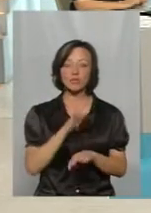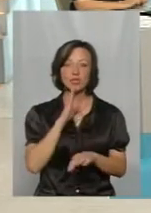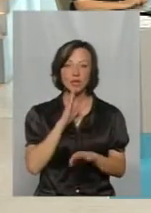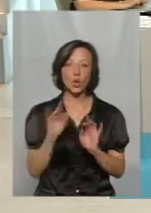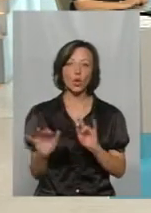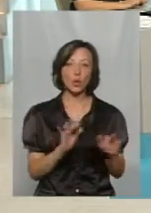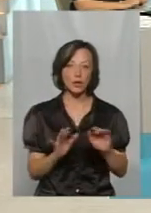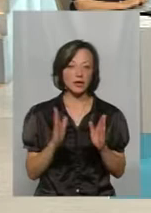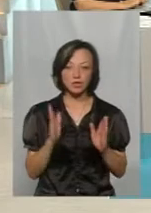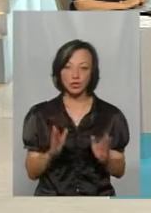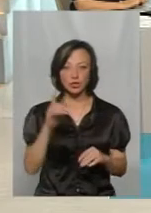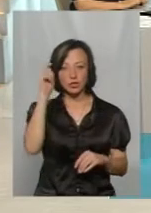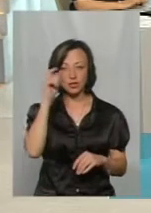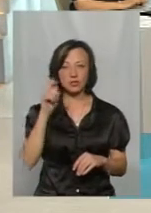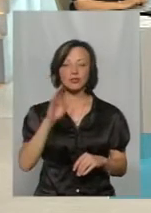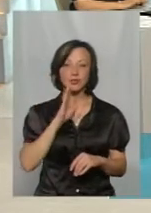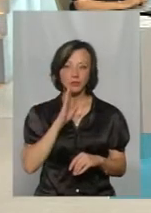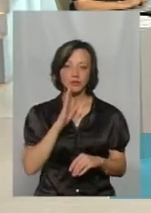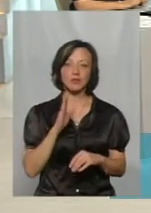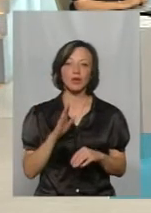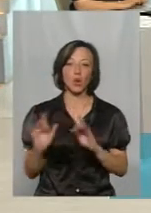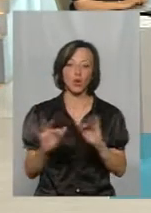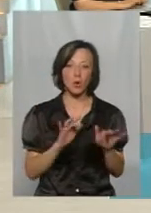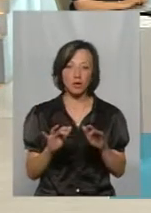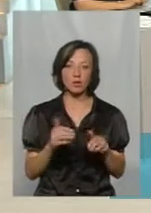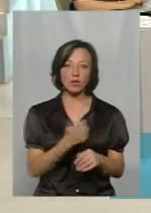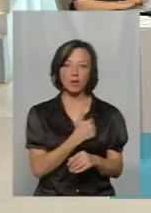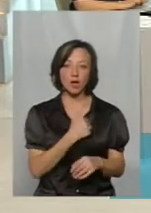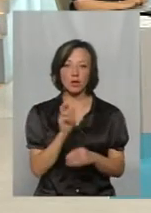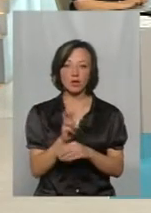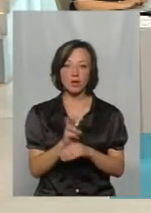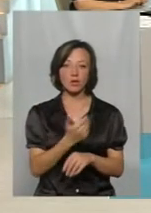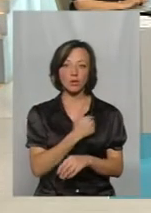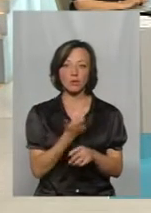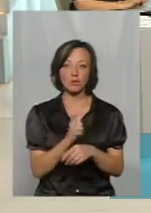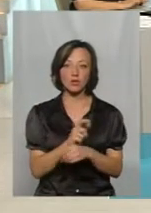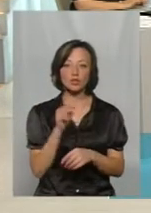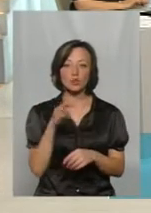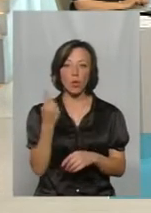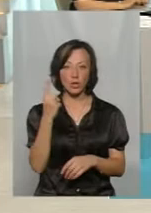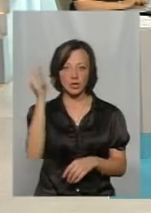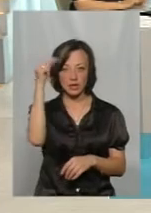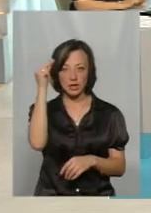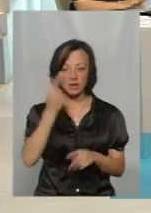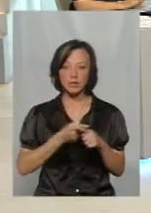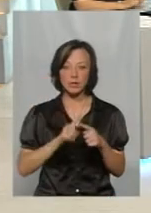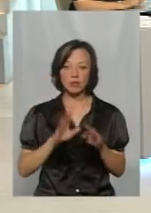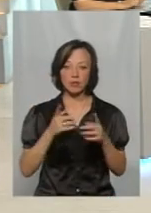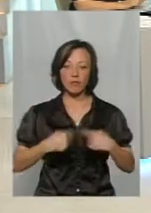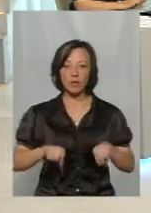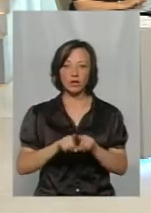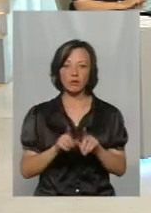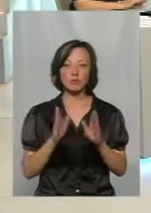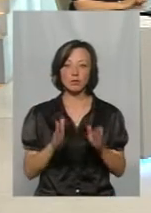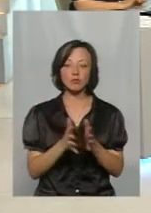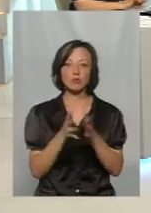рухаються, не тільки жінки, а й чоловік. Жінки рухаються, вони хотять ходити, вони хотять більше, ніж одне заняття. І, мабуть, це буде один із факультетів,